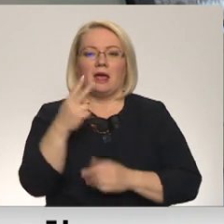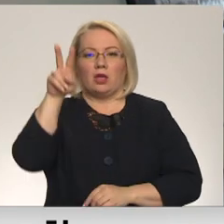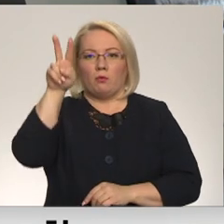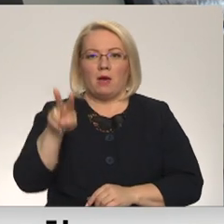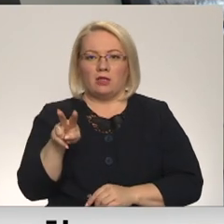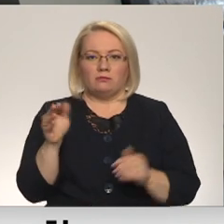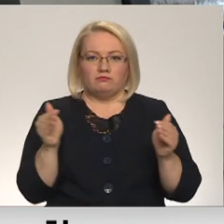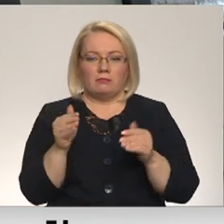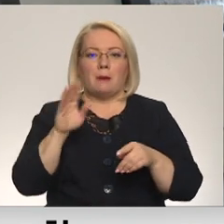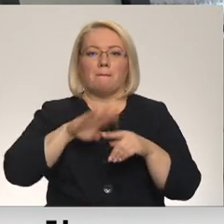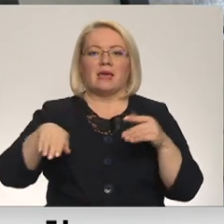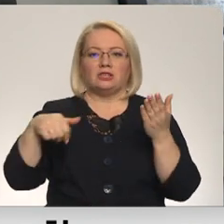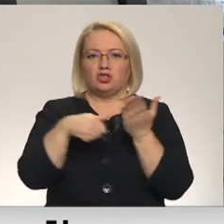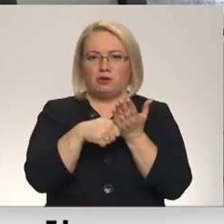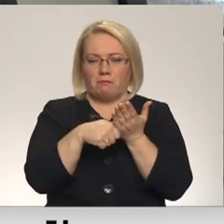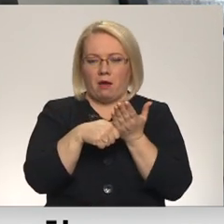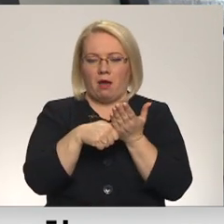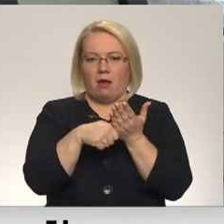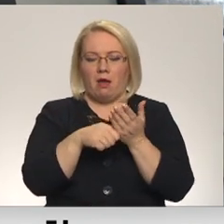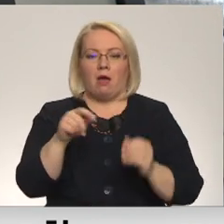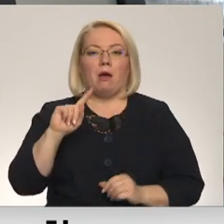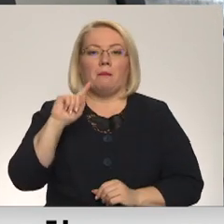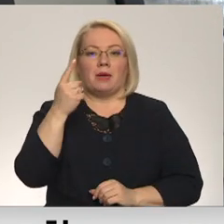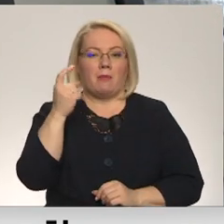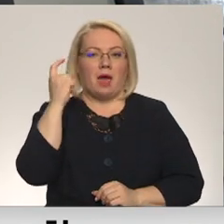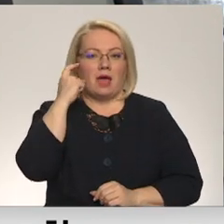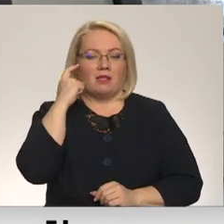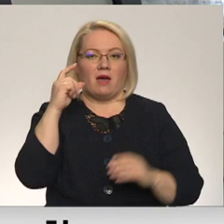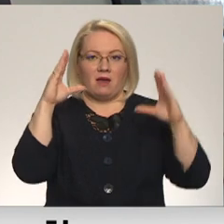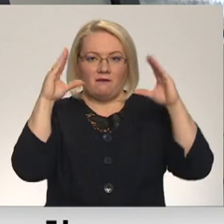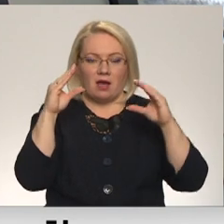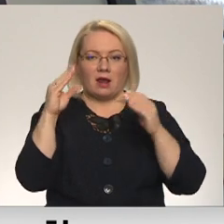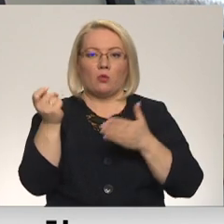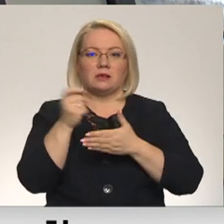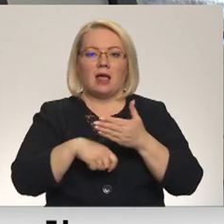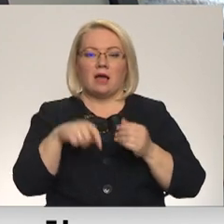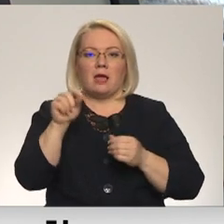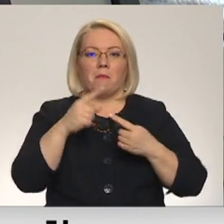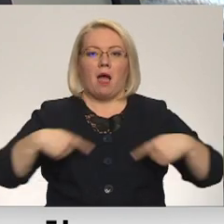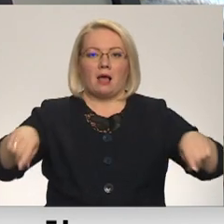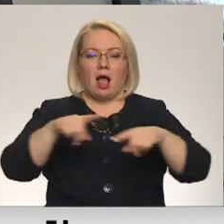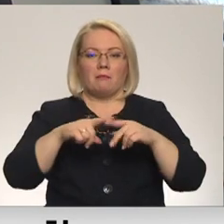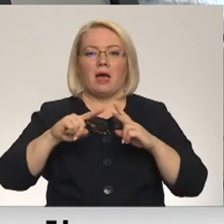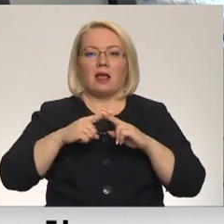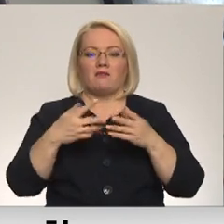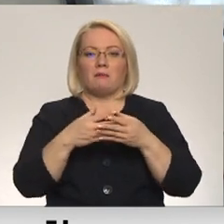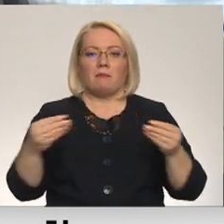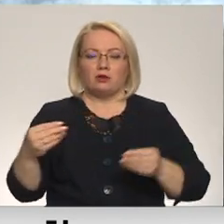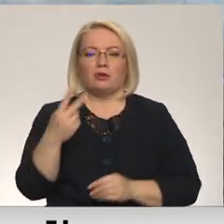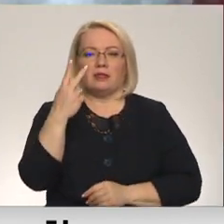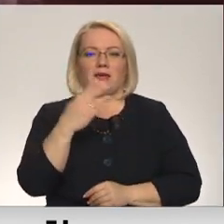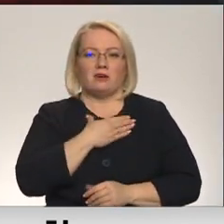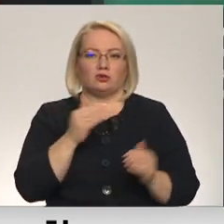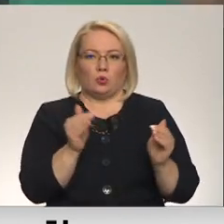bez mikročīpa. 1. janvāru vakarā noslēgta pagāma Jaukavā pazudušas divas kucītas.